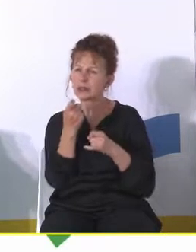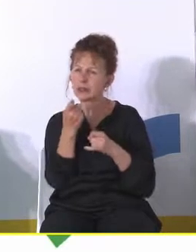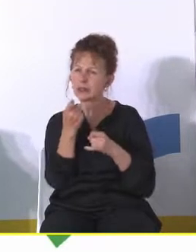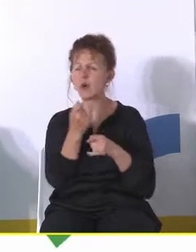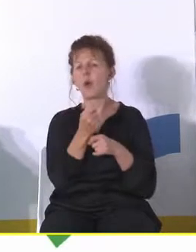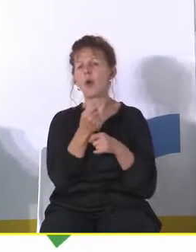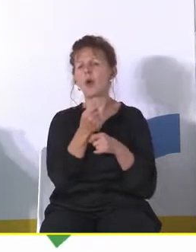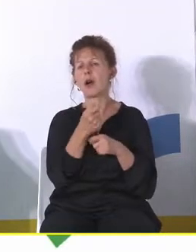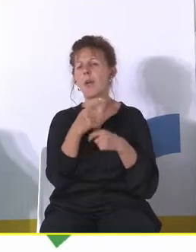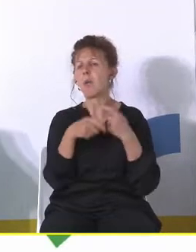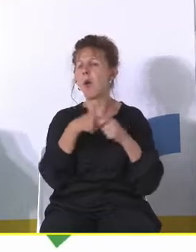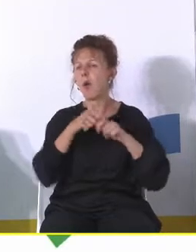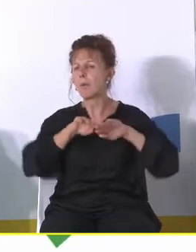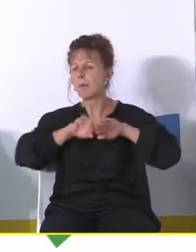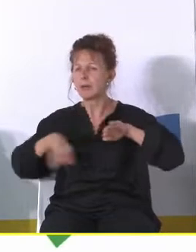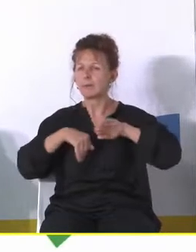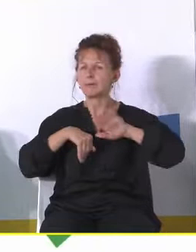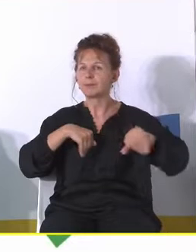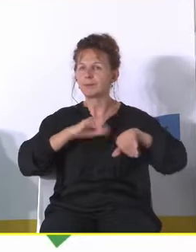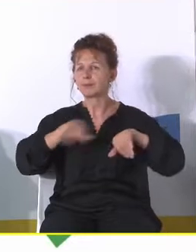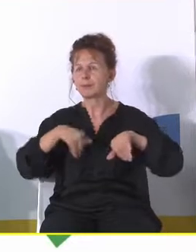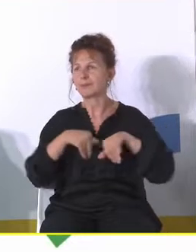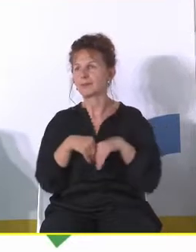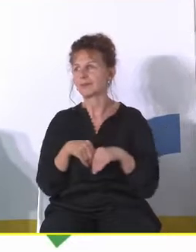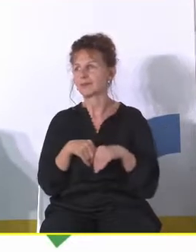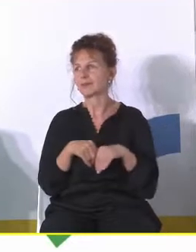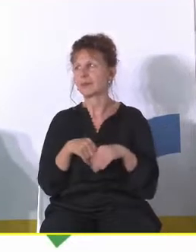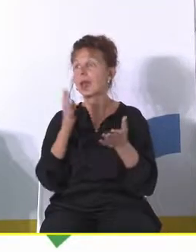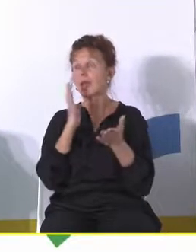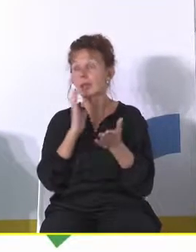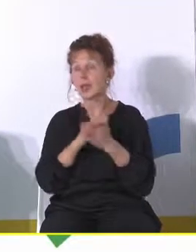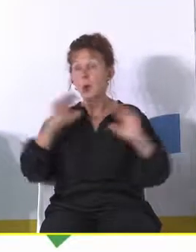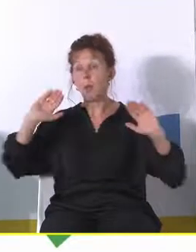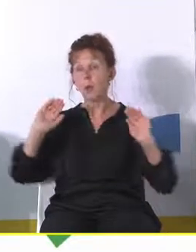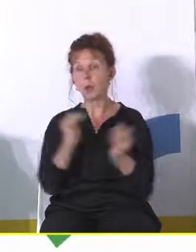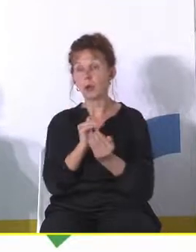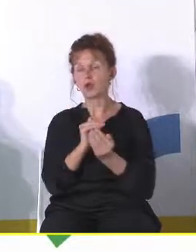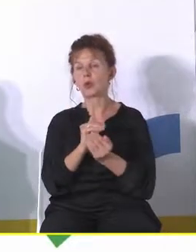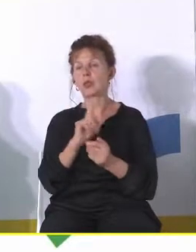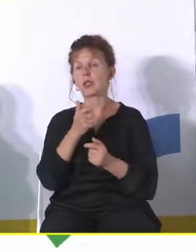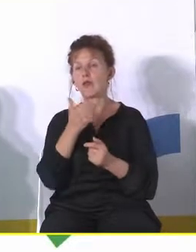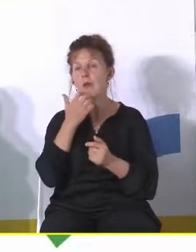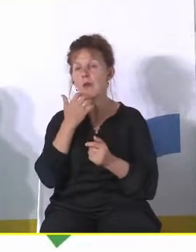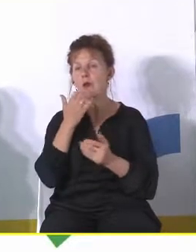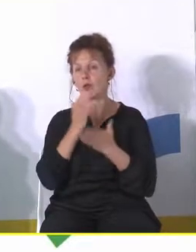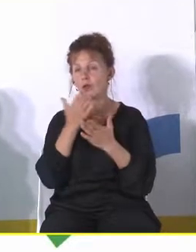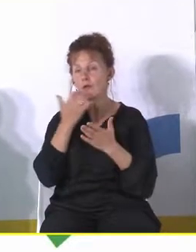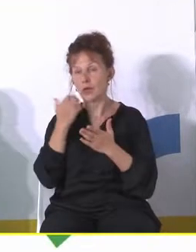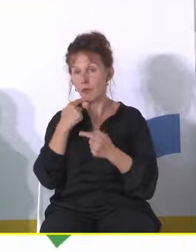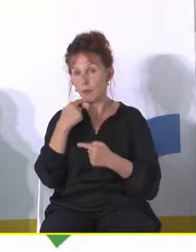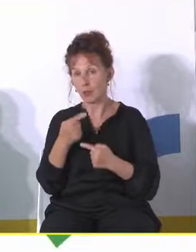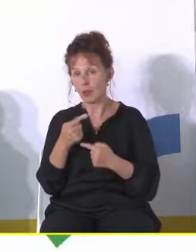powiem po rozwiązywać tak ja tylko tylko podsumuję to co zacząłem mówić rzeczywiście ta jakby